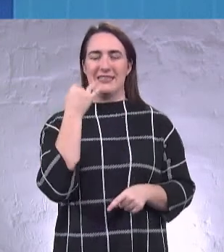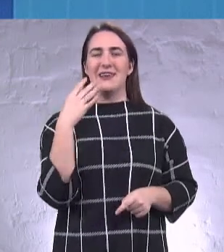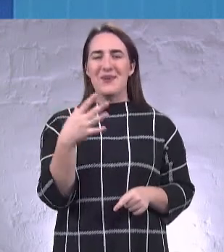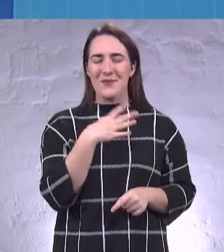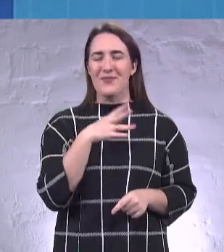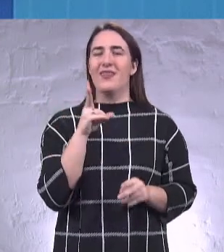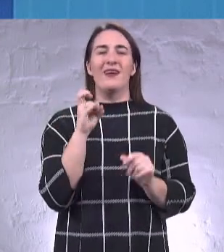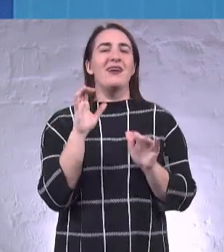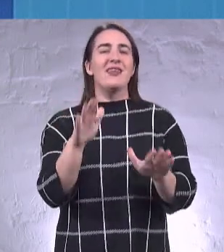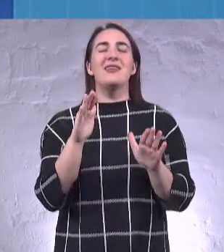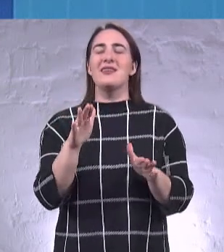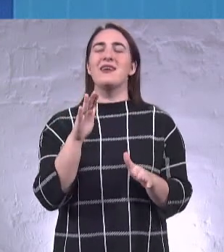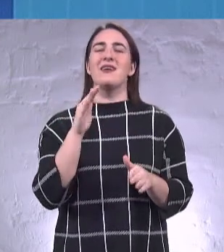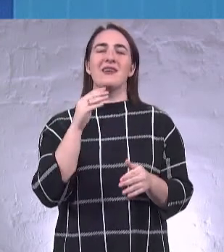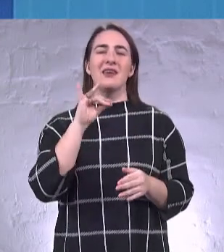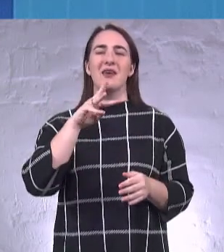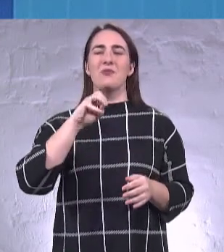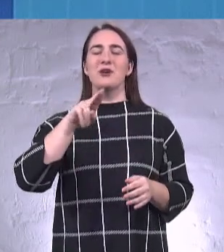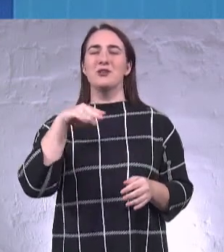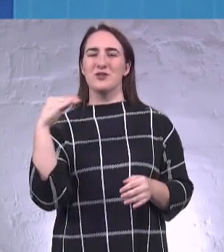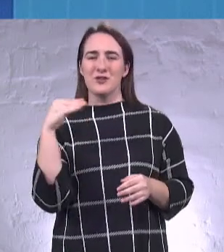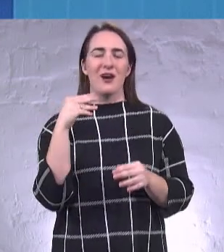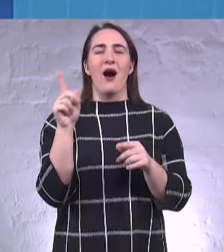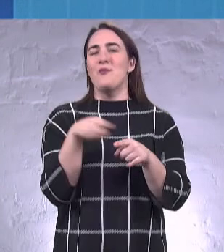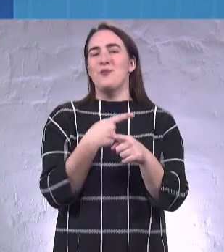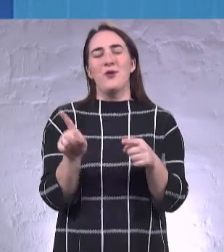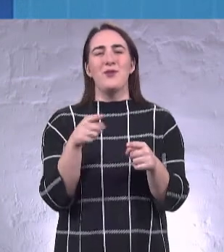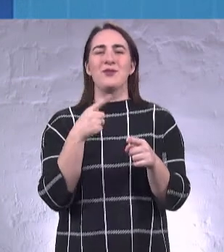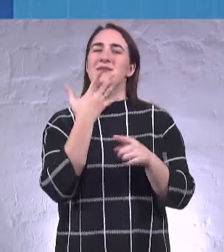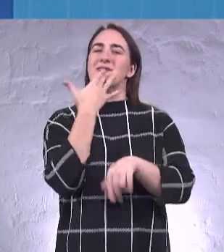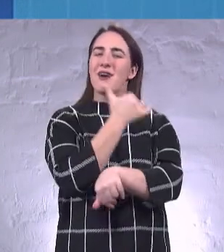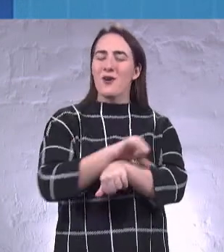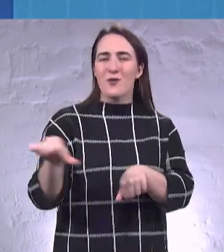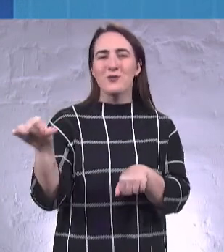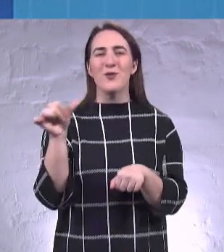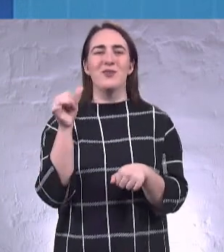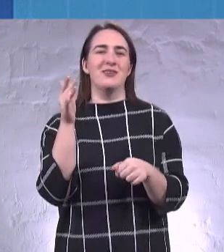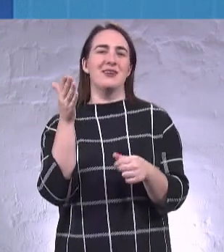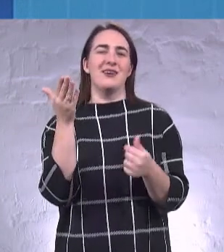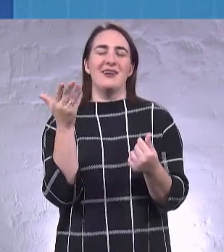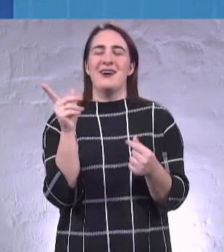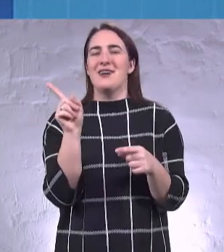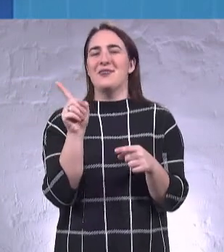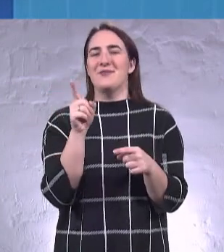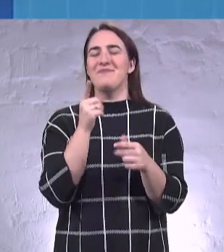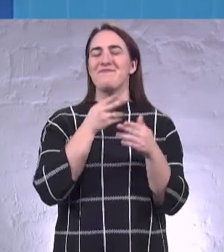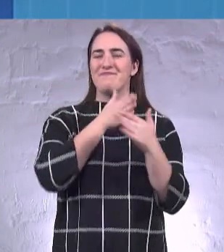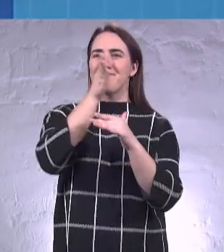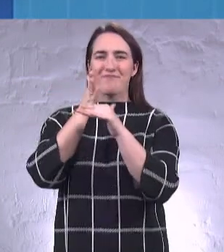тільки в плані іміджевому, або там закордонні візити,